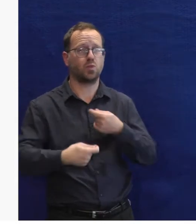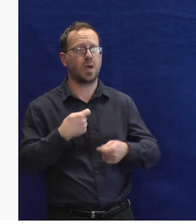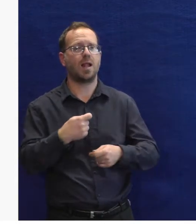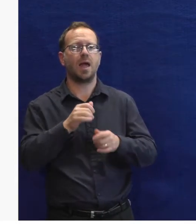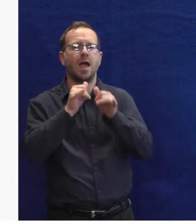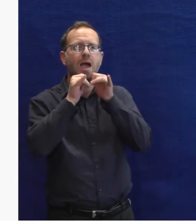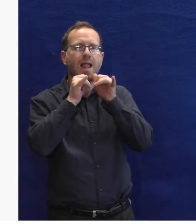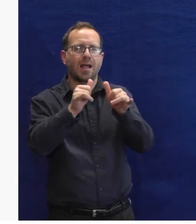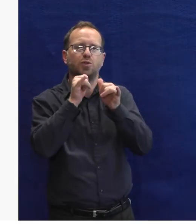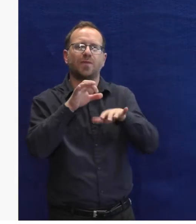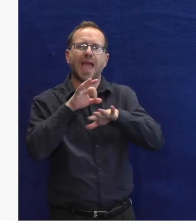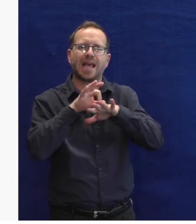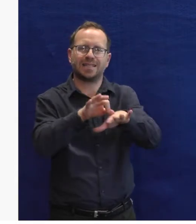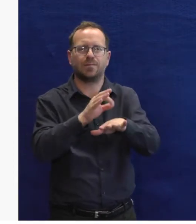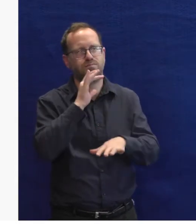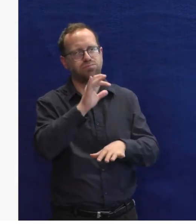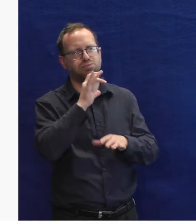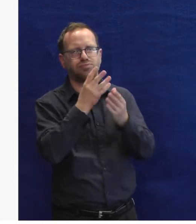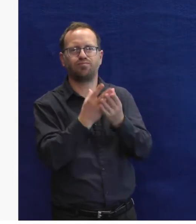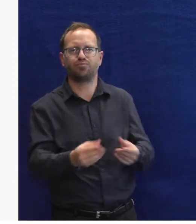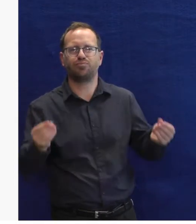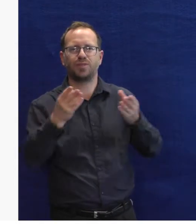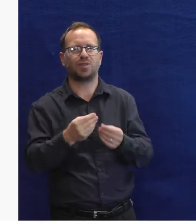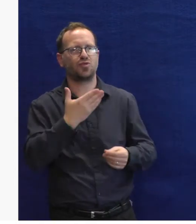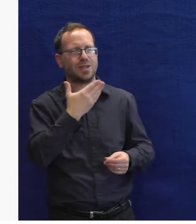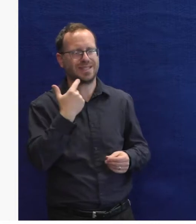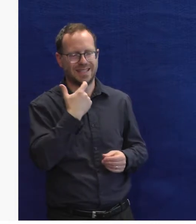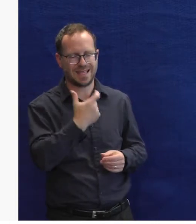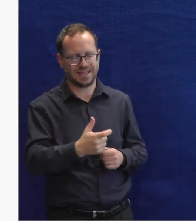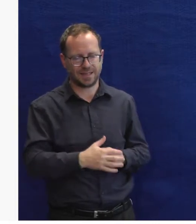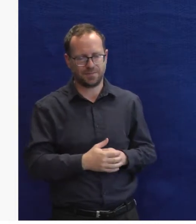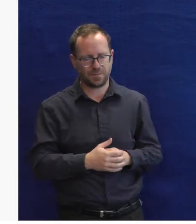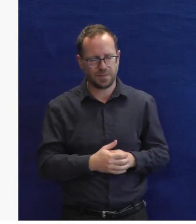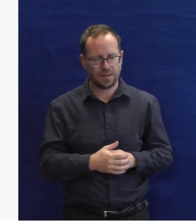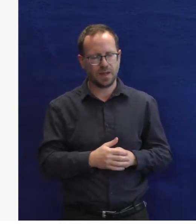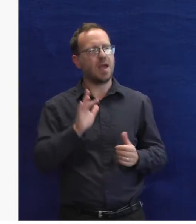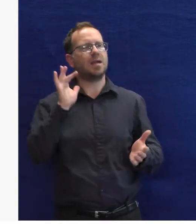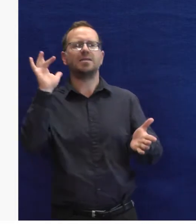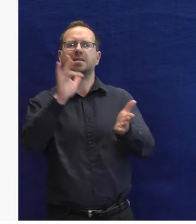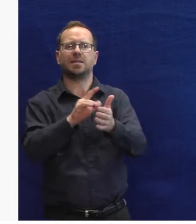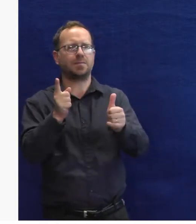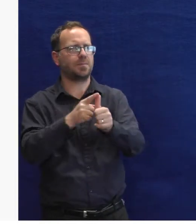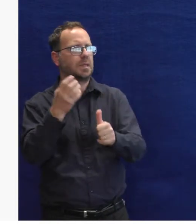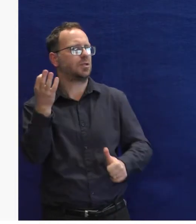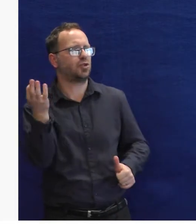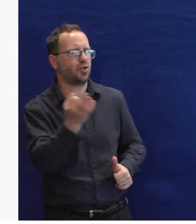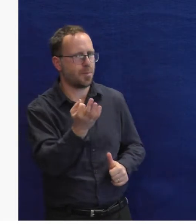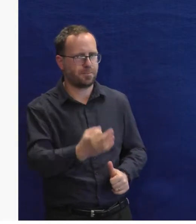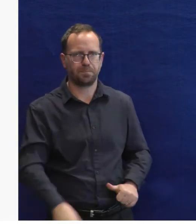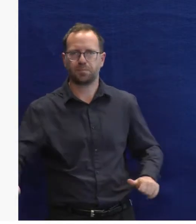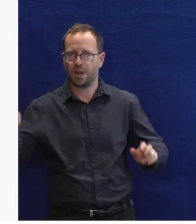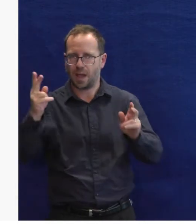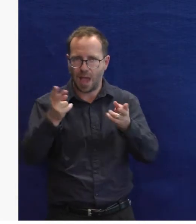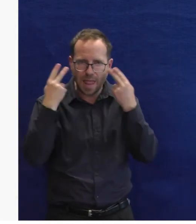jsme vlastně hlasové asistenta, který mluví česky. Usnadňujeme tím ovládání našich služeb, primárně